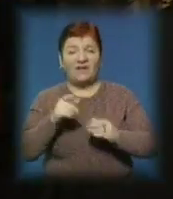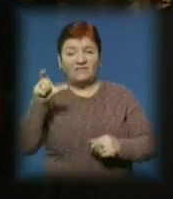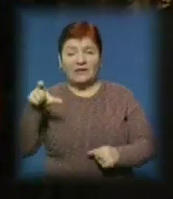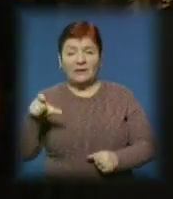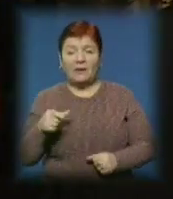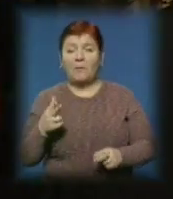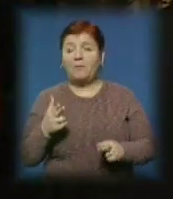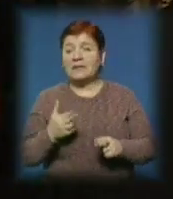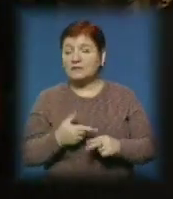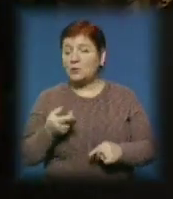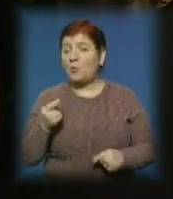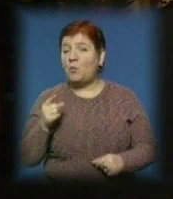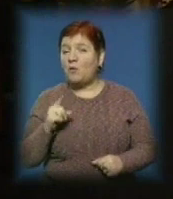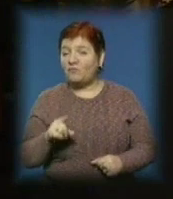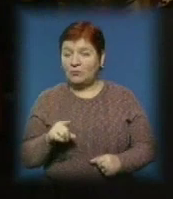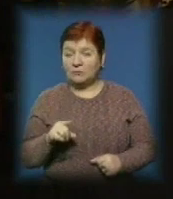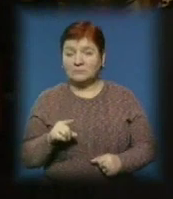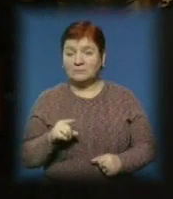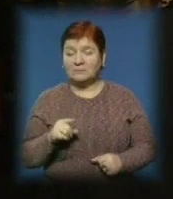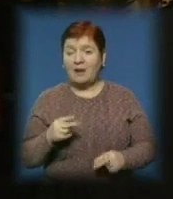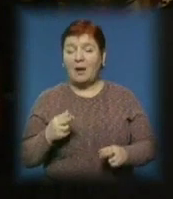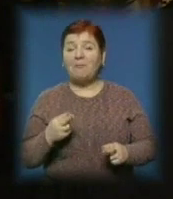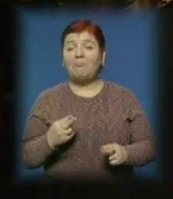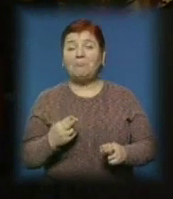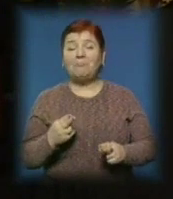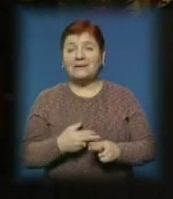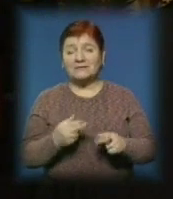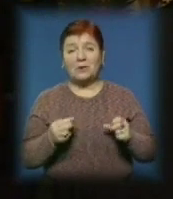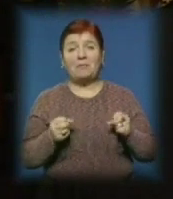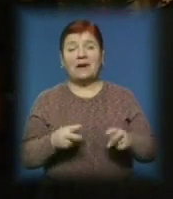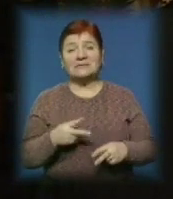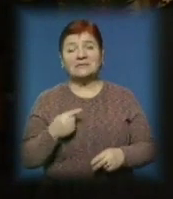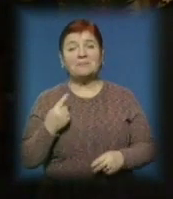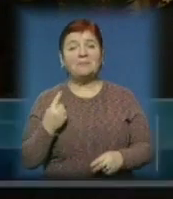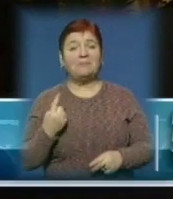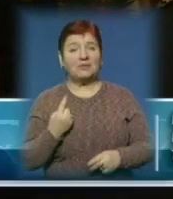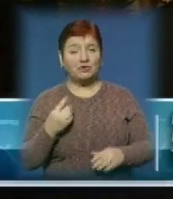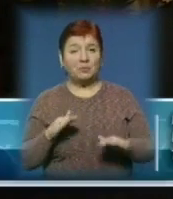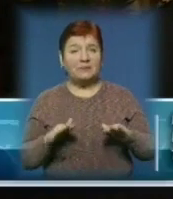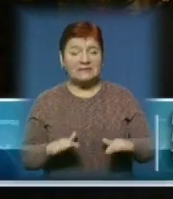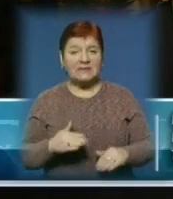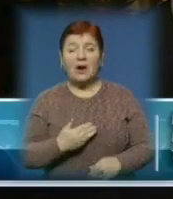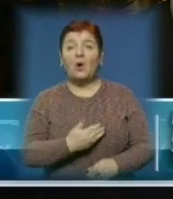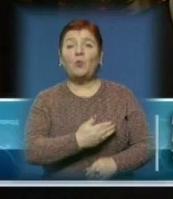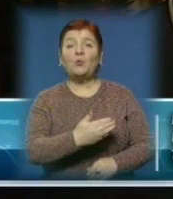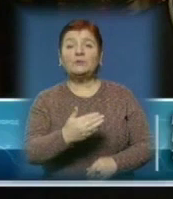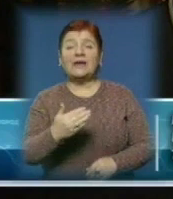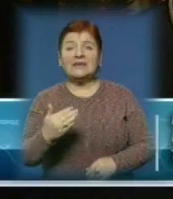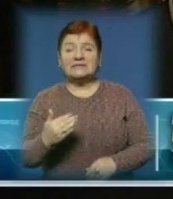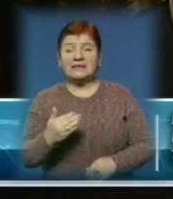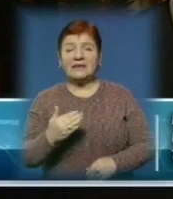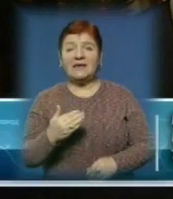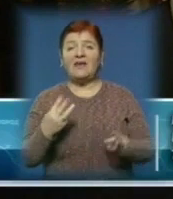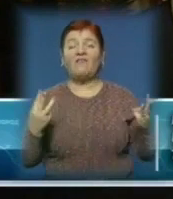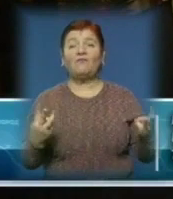Безумовно, що безпека це є першою, на першому місці, тому в нас є огнетушителі,